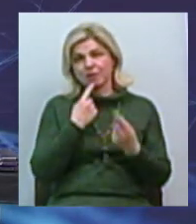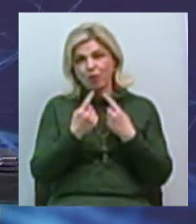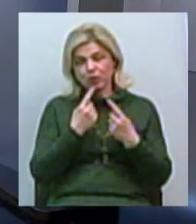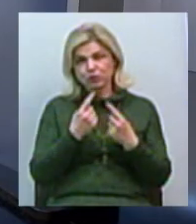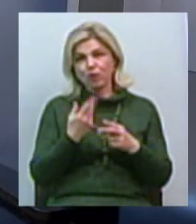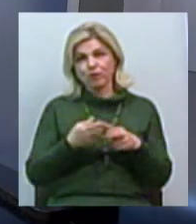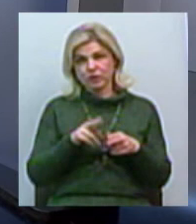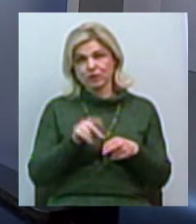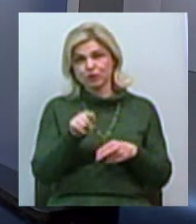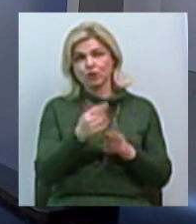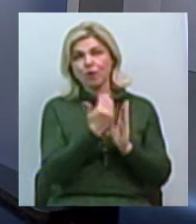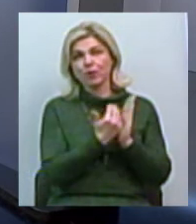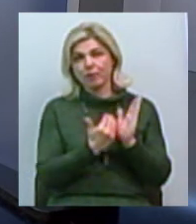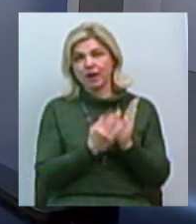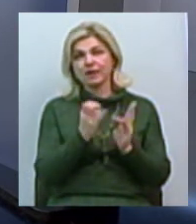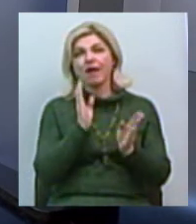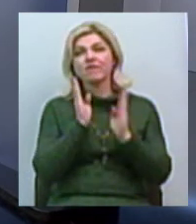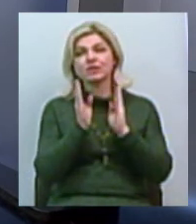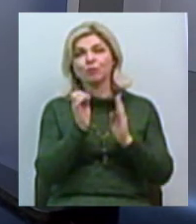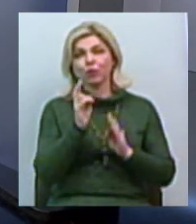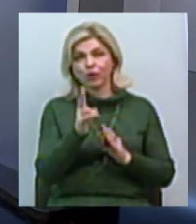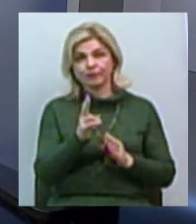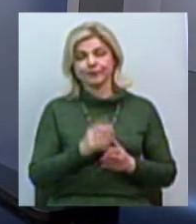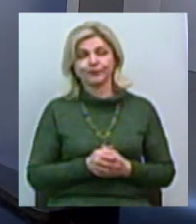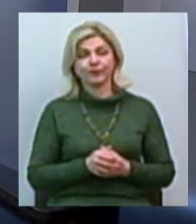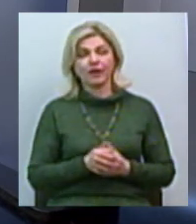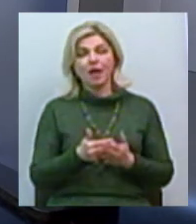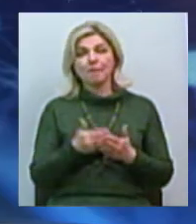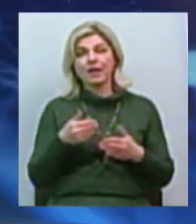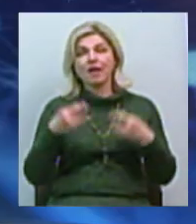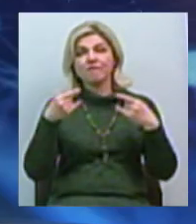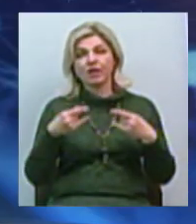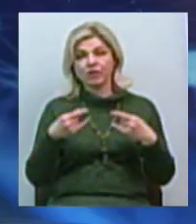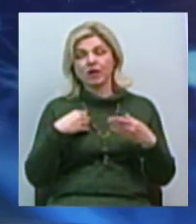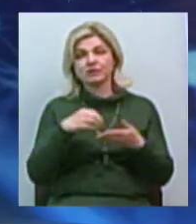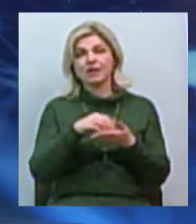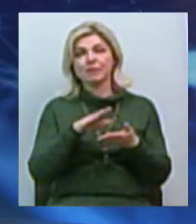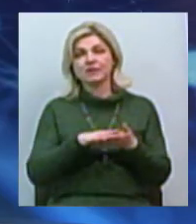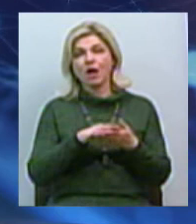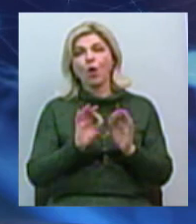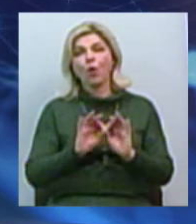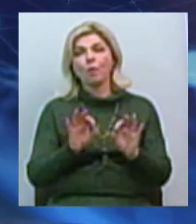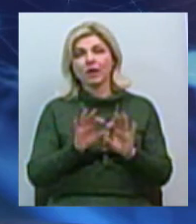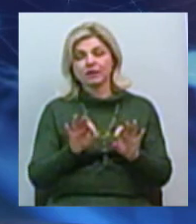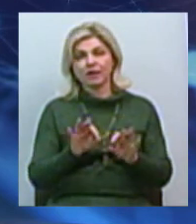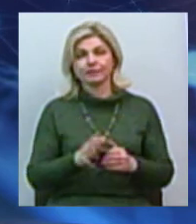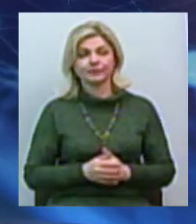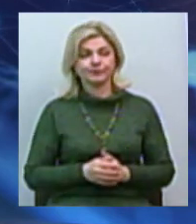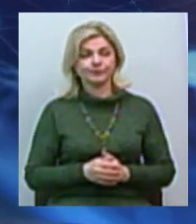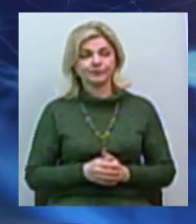цю програму на Фейсбуці, на нашій сторінці. І ось перед ефіром я зафіксував коментар. Коментую Олександр Хижняк,